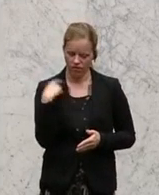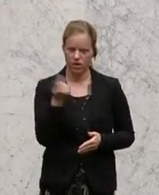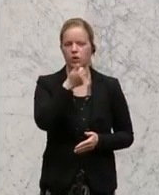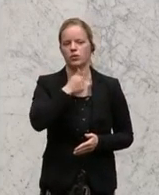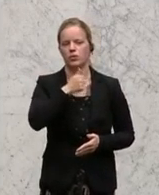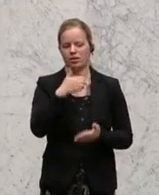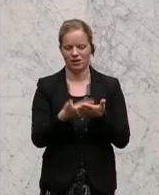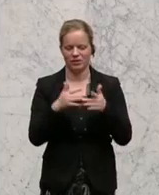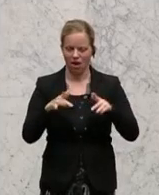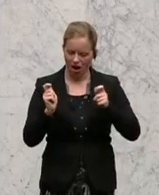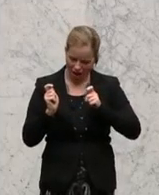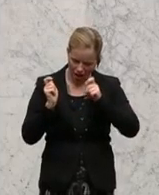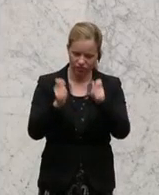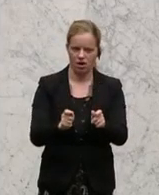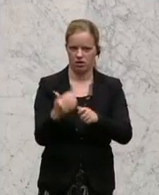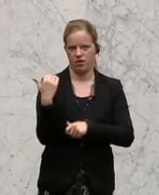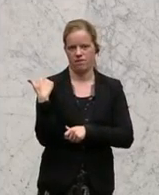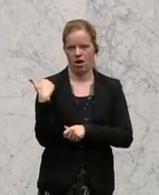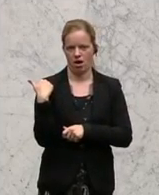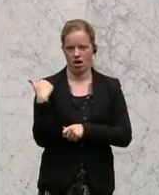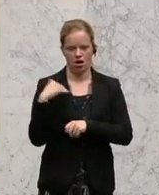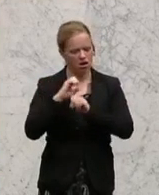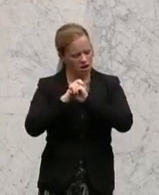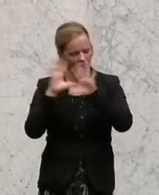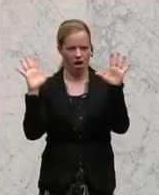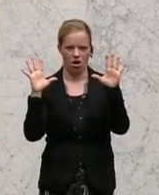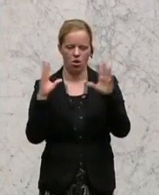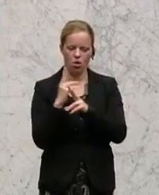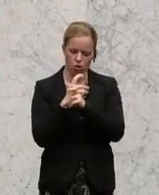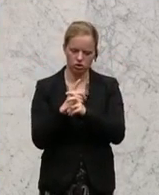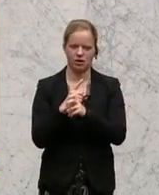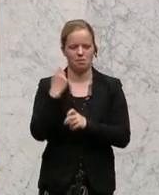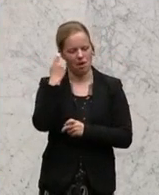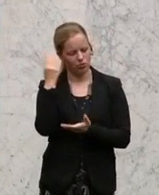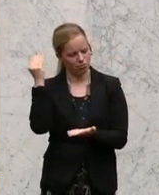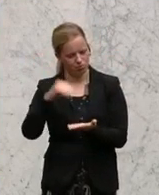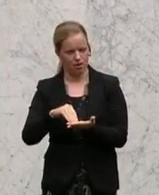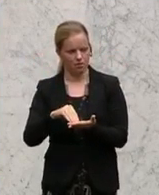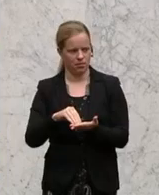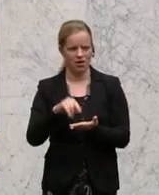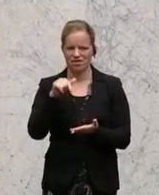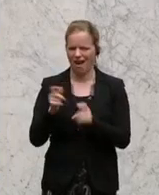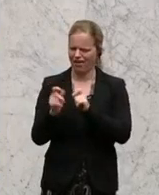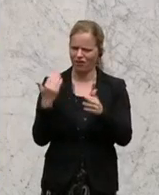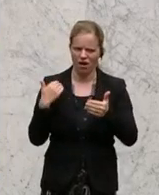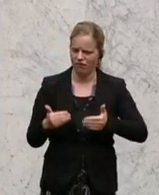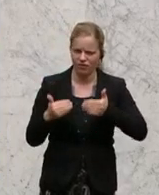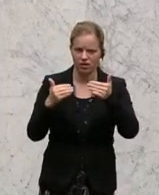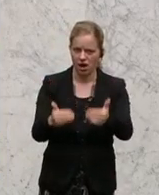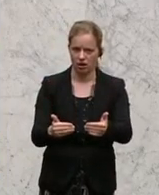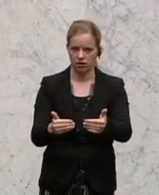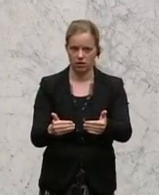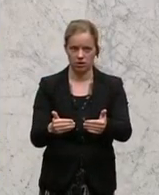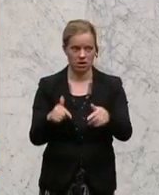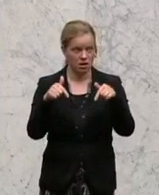haben deswegen einen Antrag eingebracht, einen sehr klaren, der eine klare österreichische Position beziehen würde. Der wurde vertagt. Beschluss hat es in